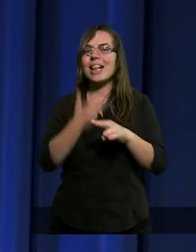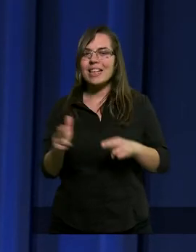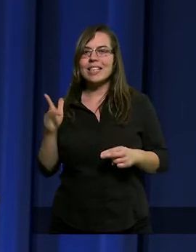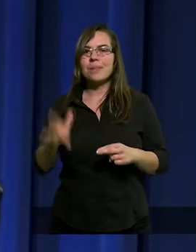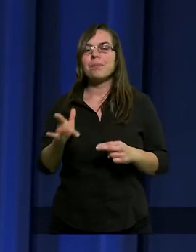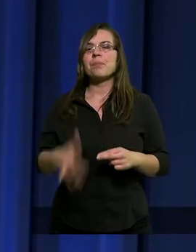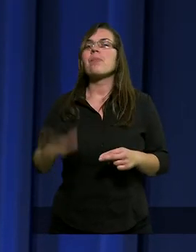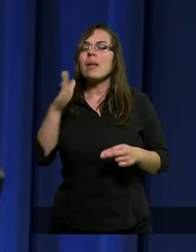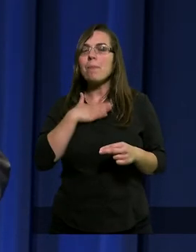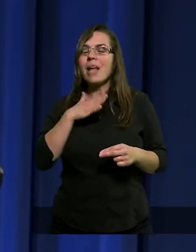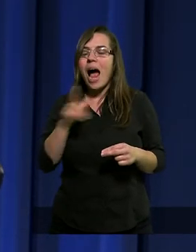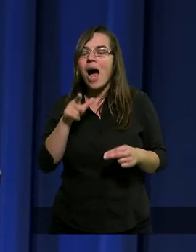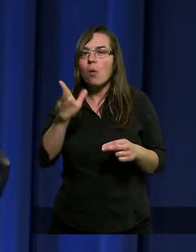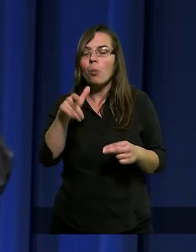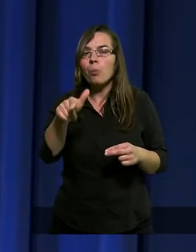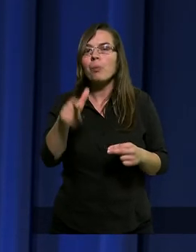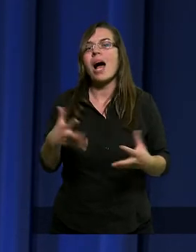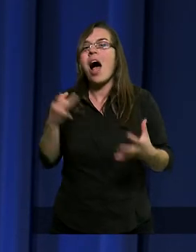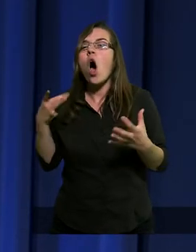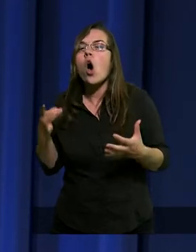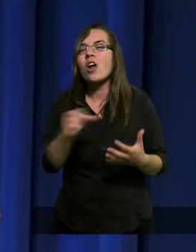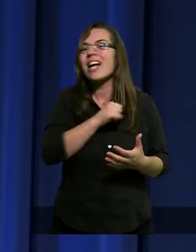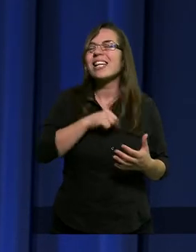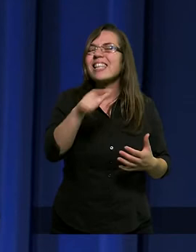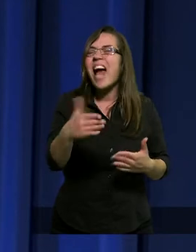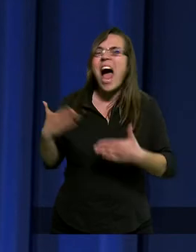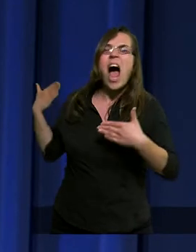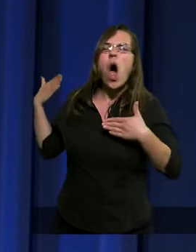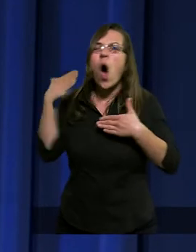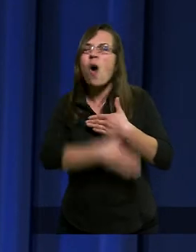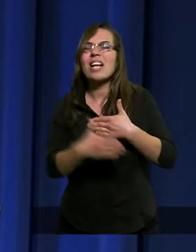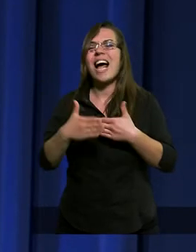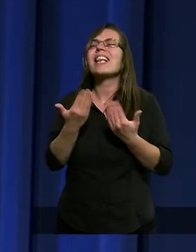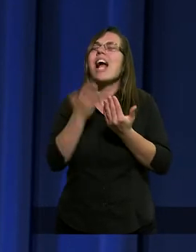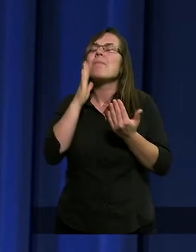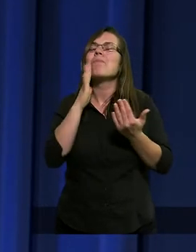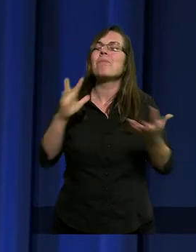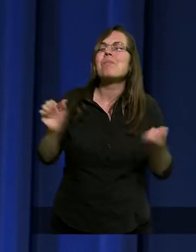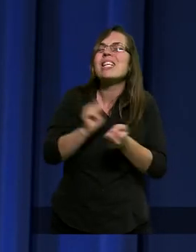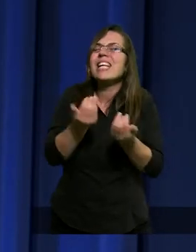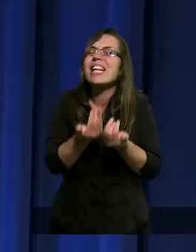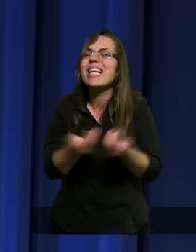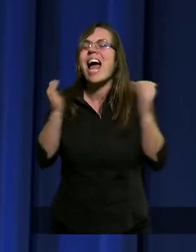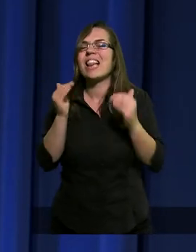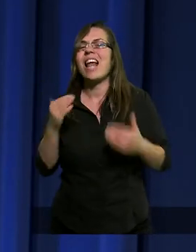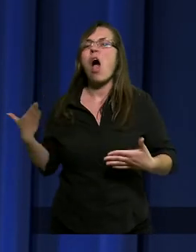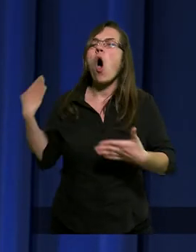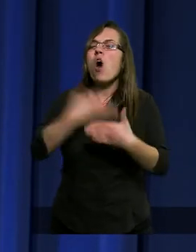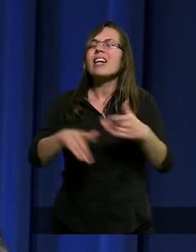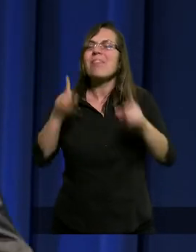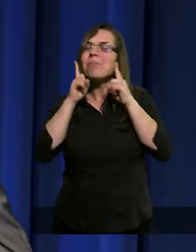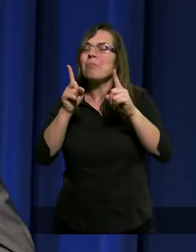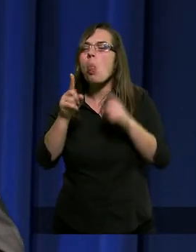miała się rozegrać ta ostatnia scena, ostatnia